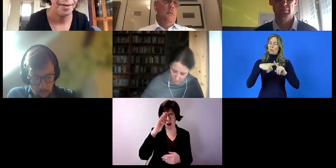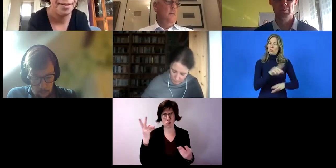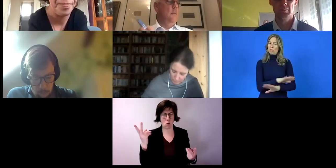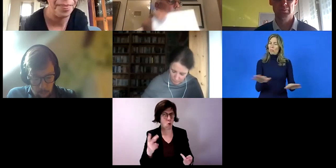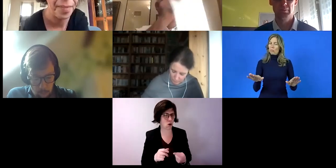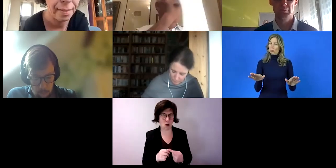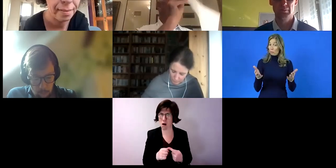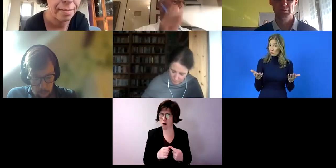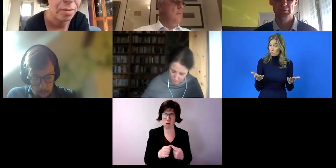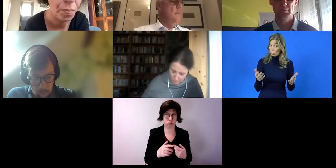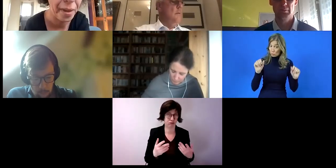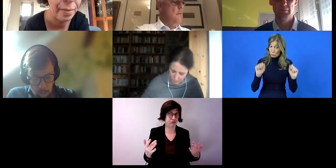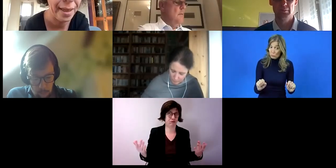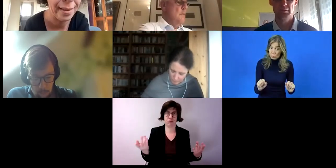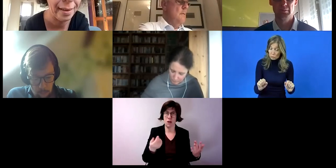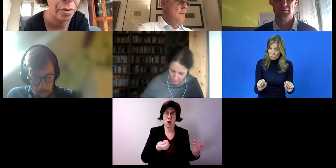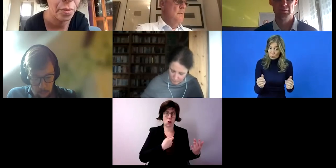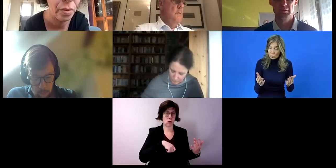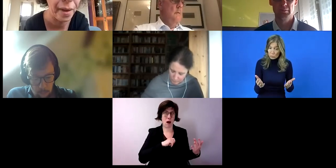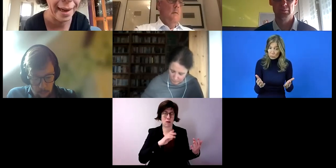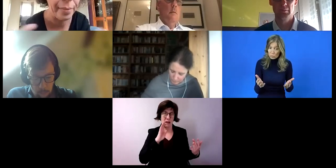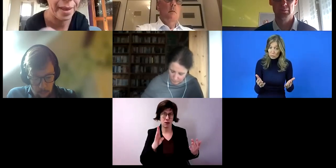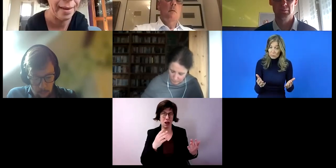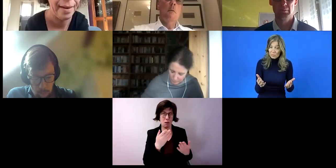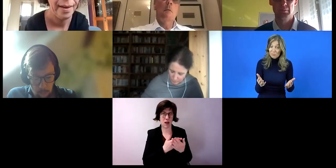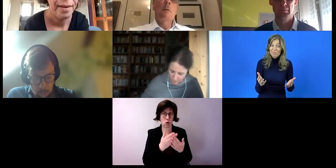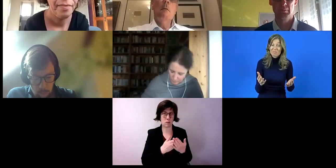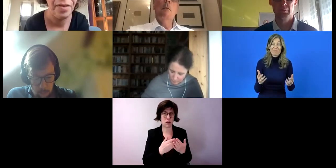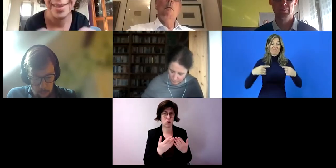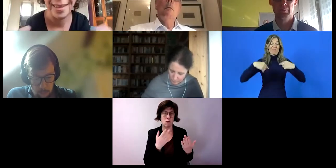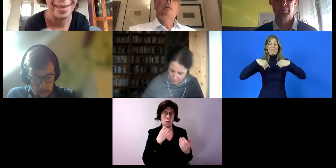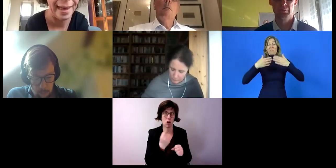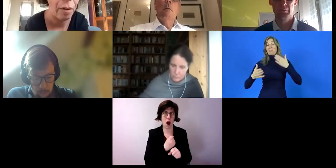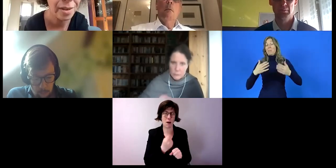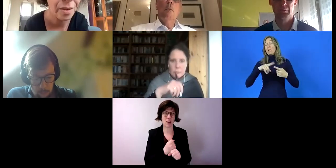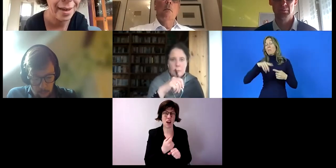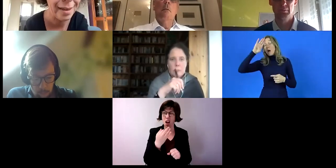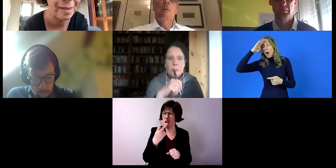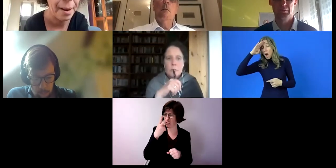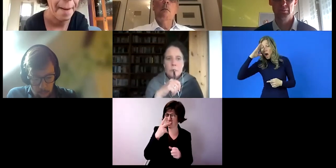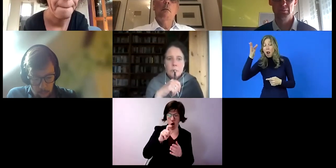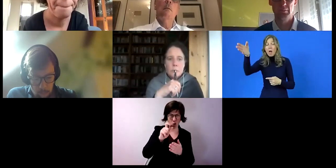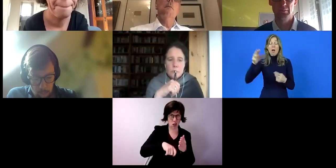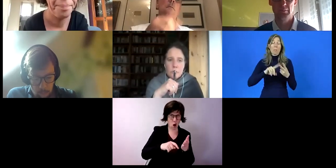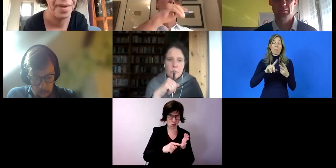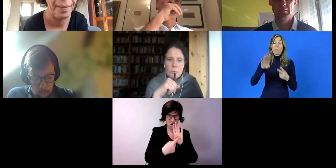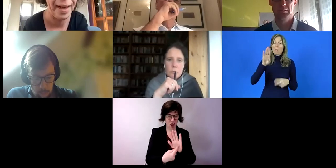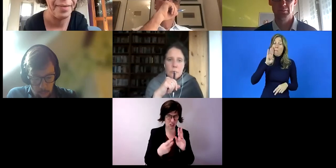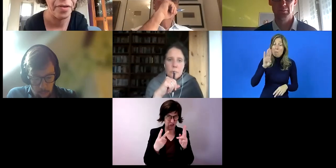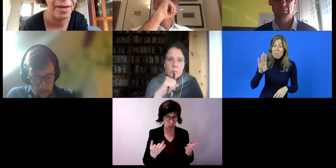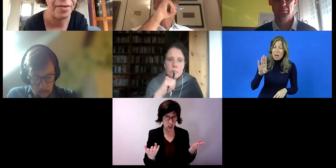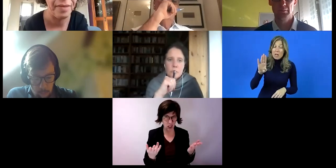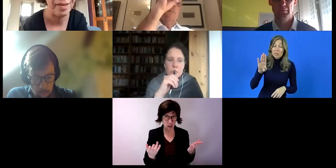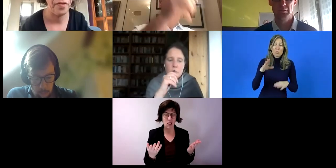Spanien, Belgien eine Ausbildung machen, arbeiten. Wie viel zählt denn der Ausweis? Da